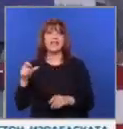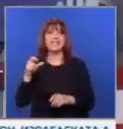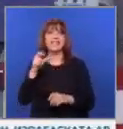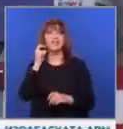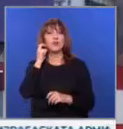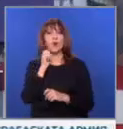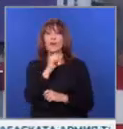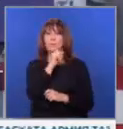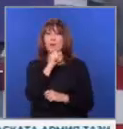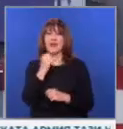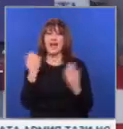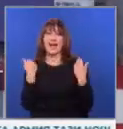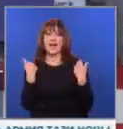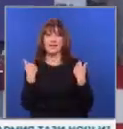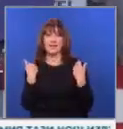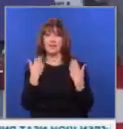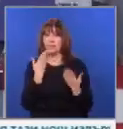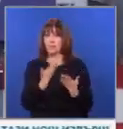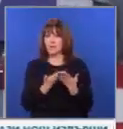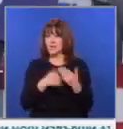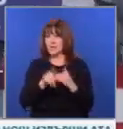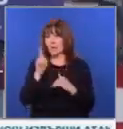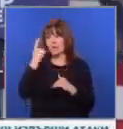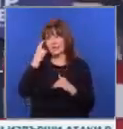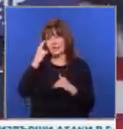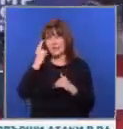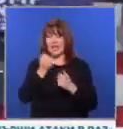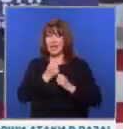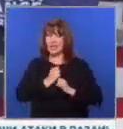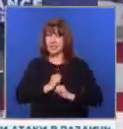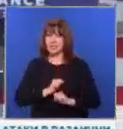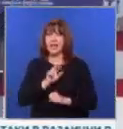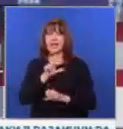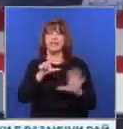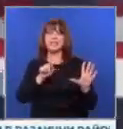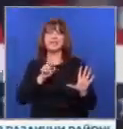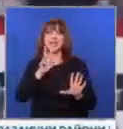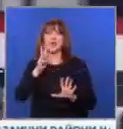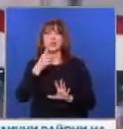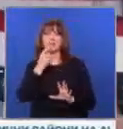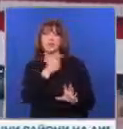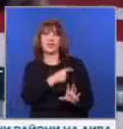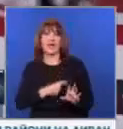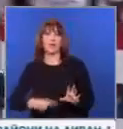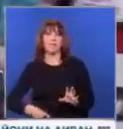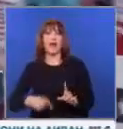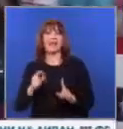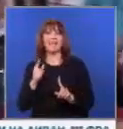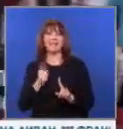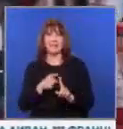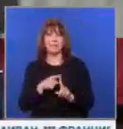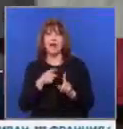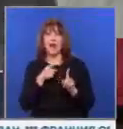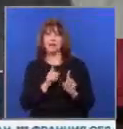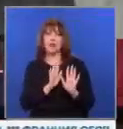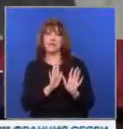Кандидатът на демократите постави под съмнение физическата издържливост на 78-годишния републиканец Тръмп, а той в